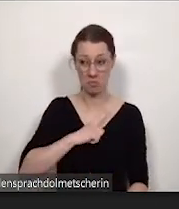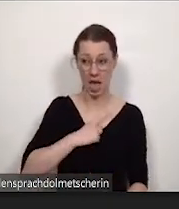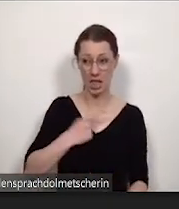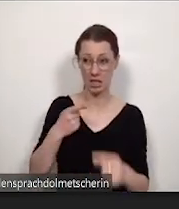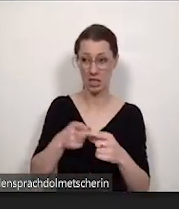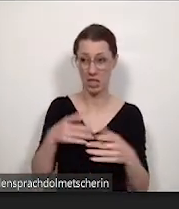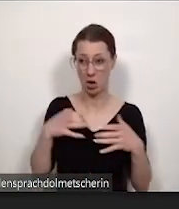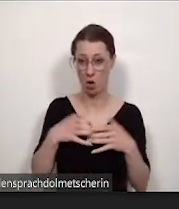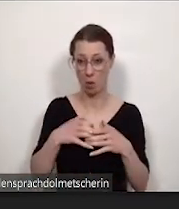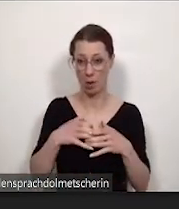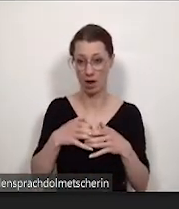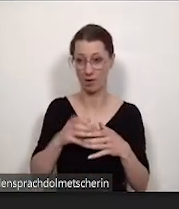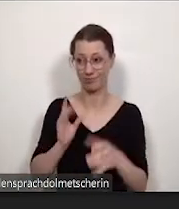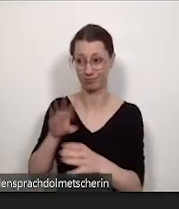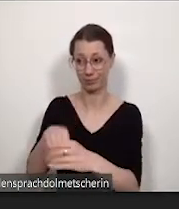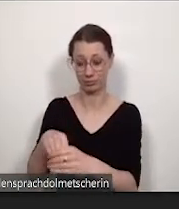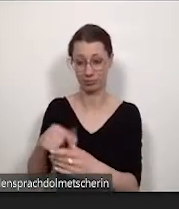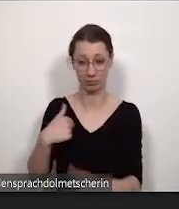etc.